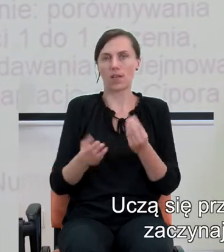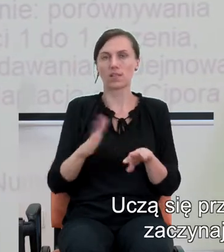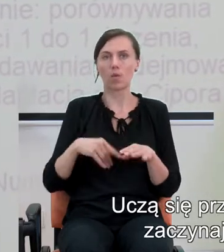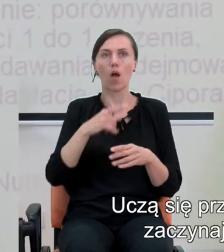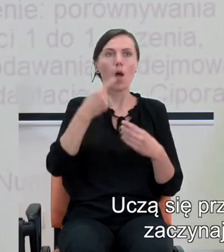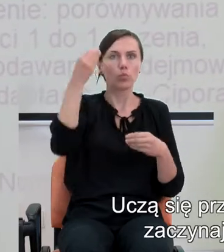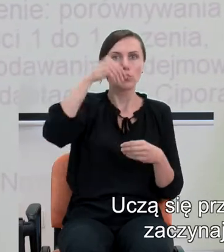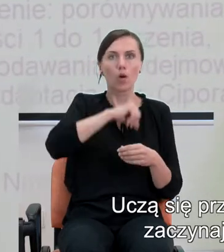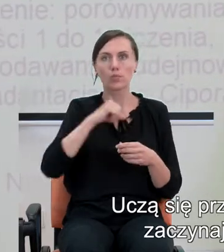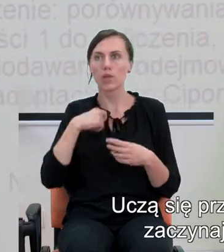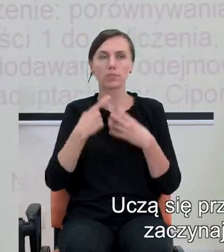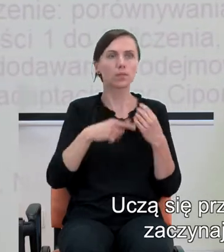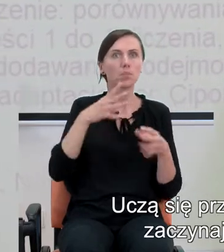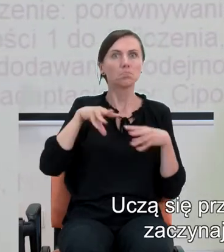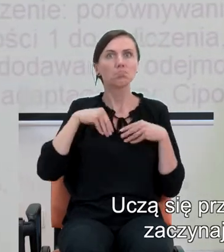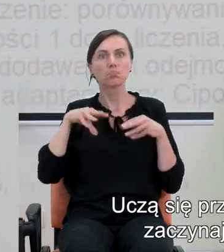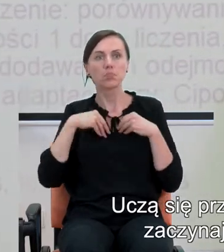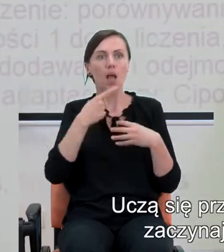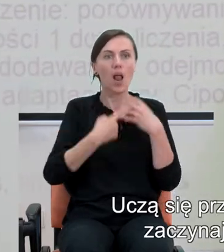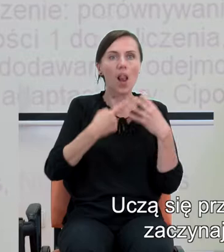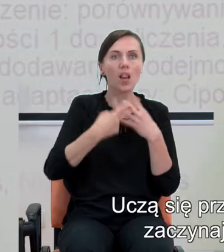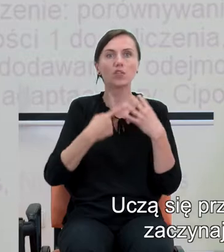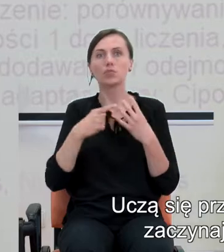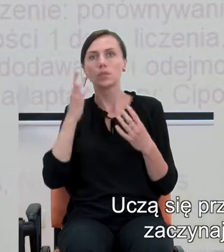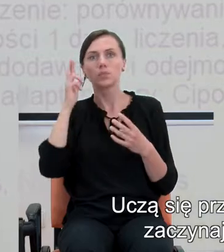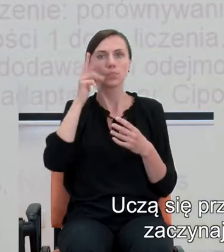liczb, utwarzają, oswajają się z tymi liczbami,